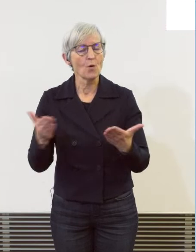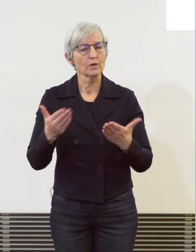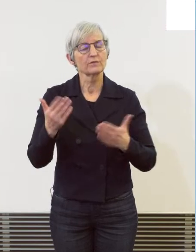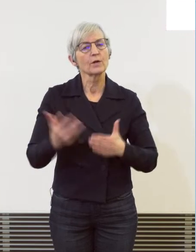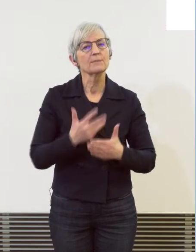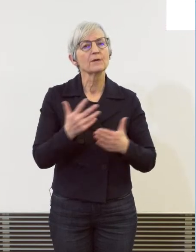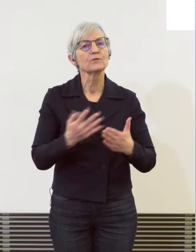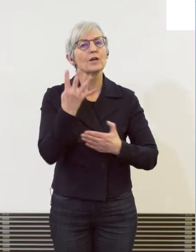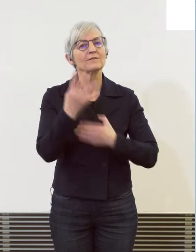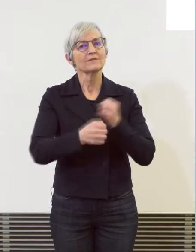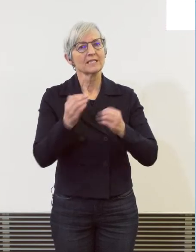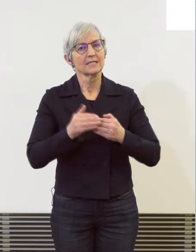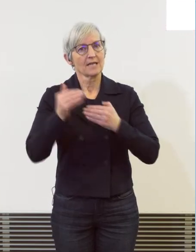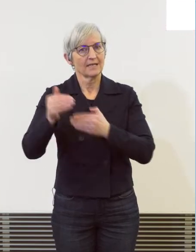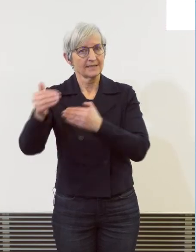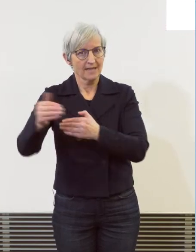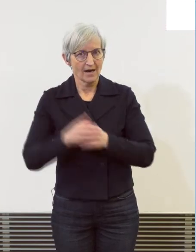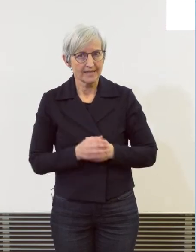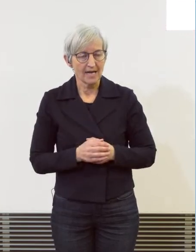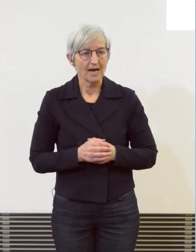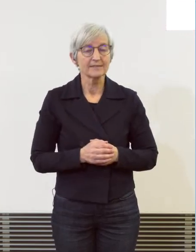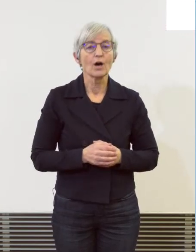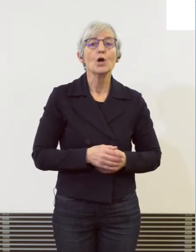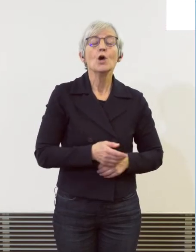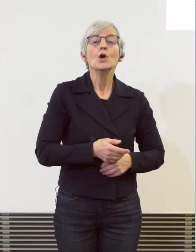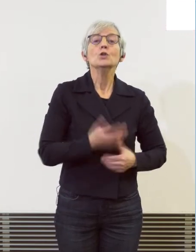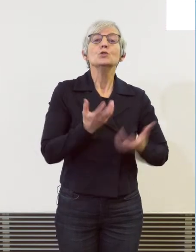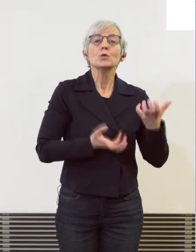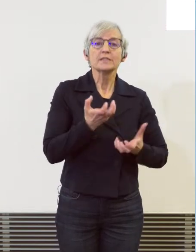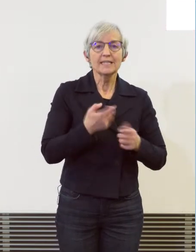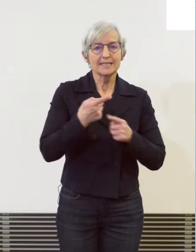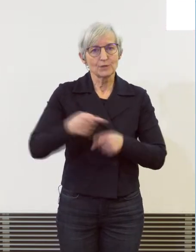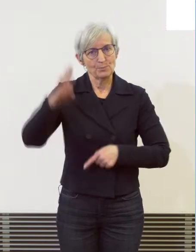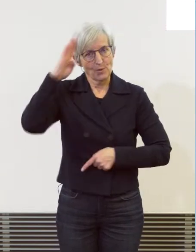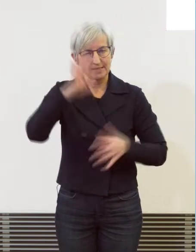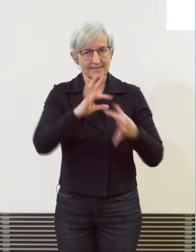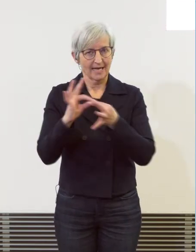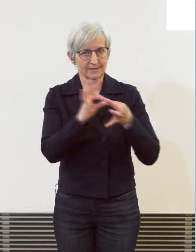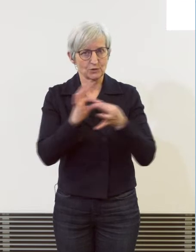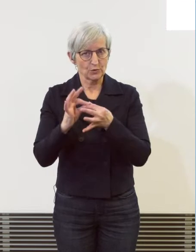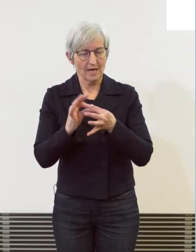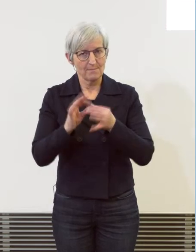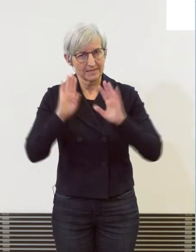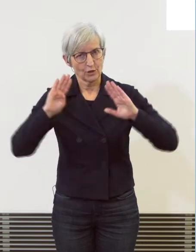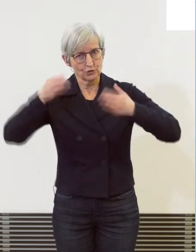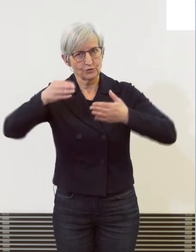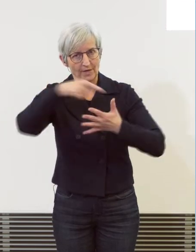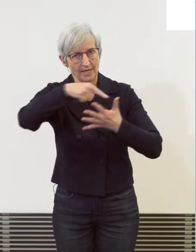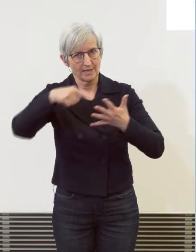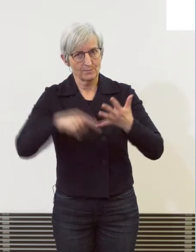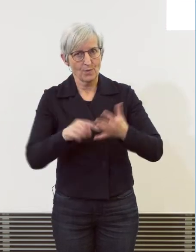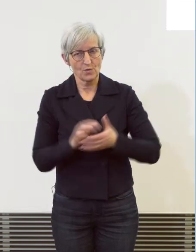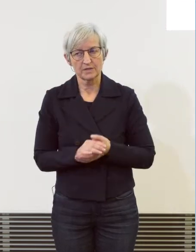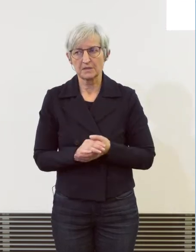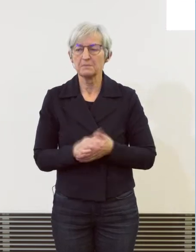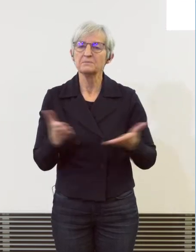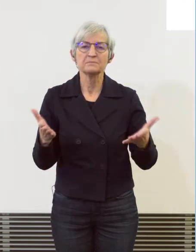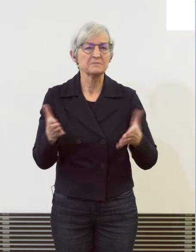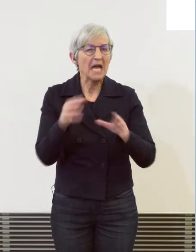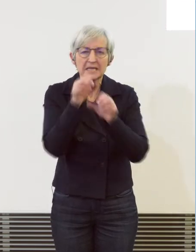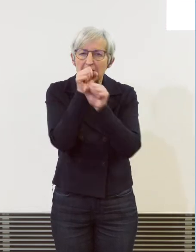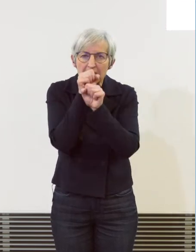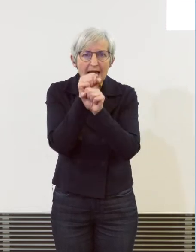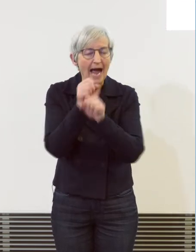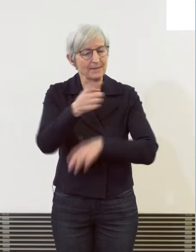zusammen. Ich verrate Ihnen kein Geheimnis, wenn Sie davon ausgehen können, dass wir da dranbleiben, auch als Schwerpunkt.